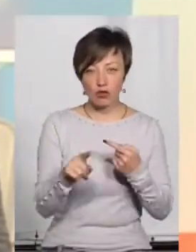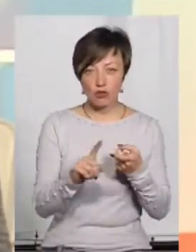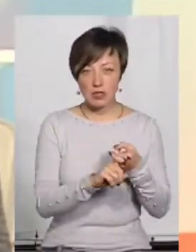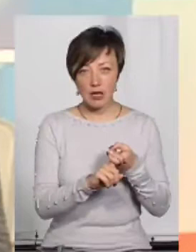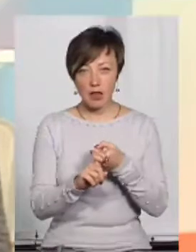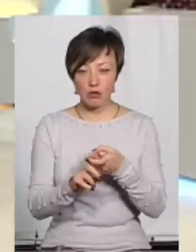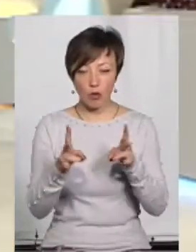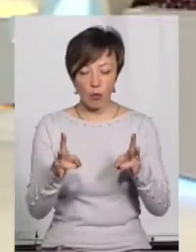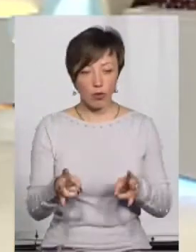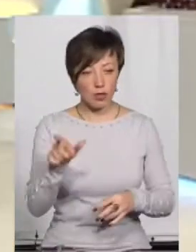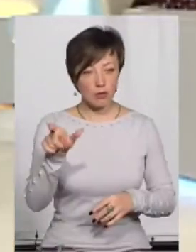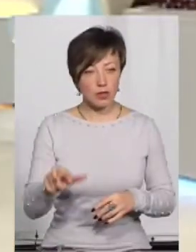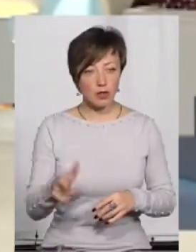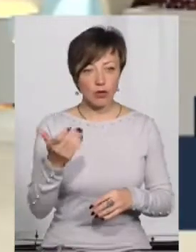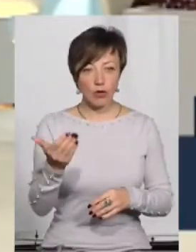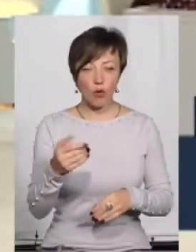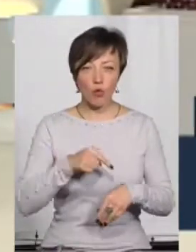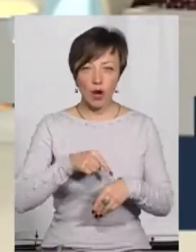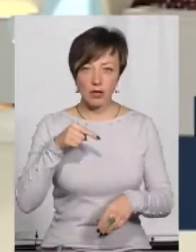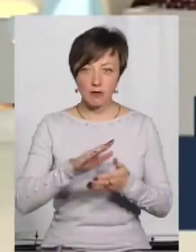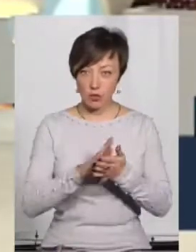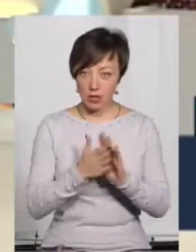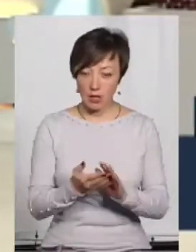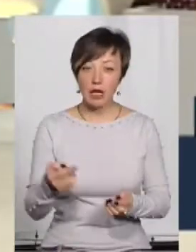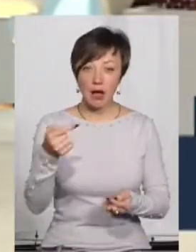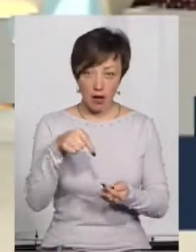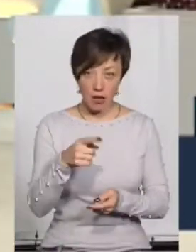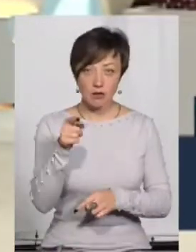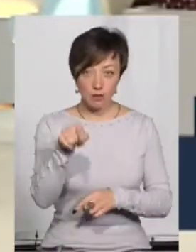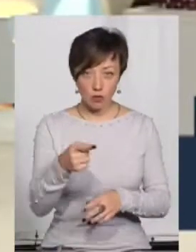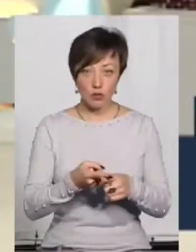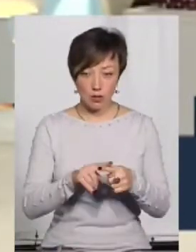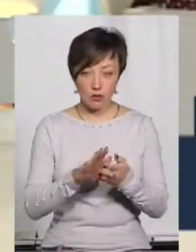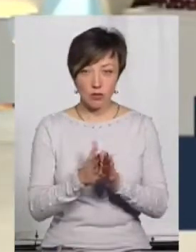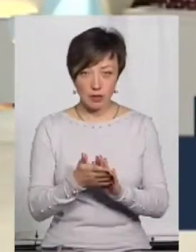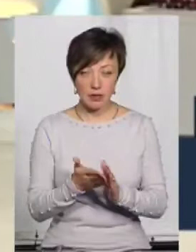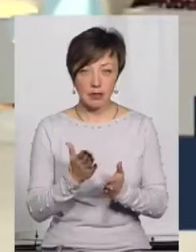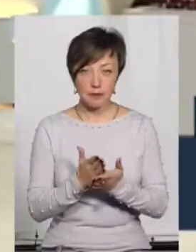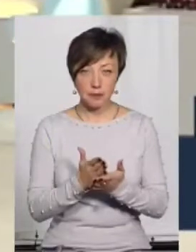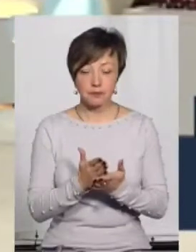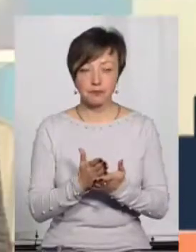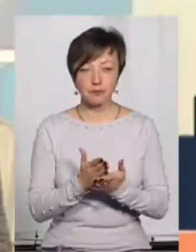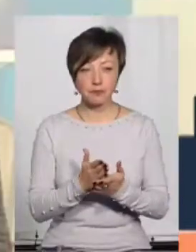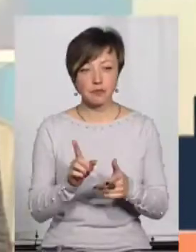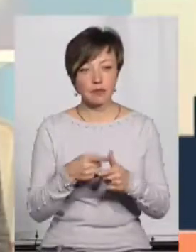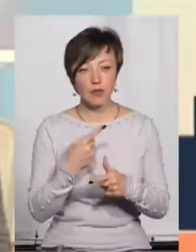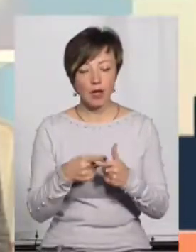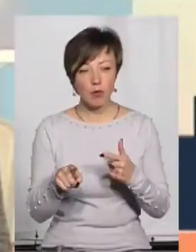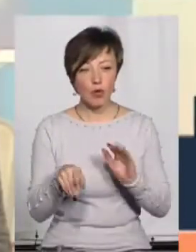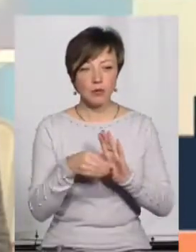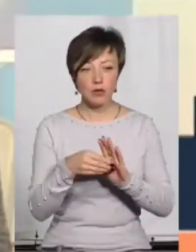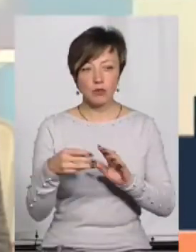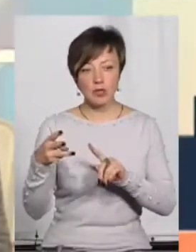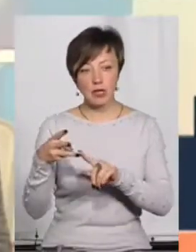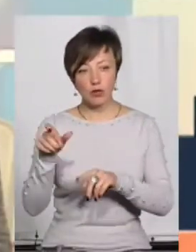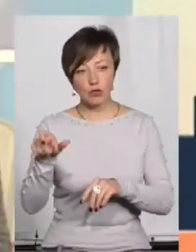залежності потерпілого, його уразливого стану, якраз в даному випадку, я так розумію, саме це, або підку по